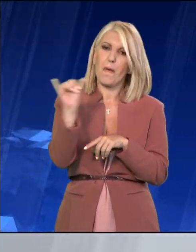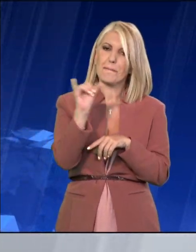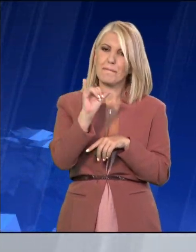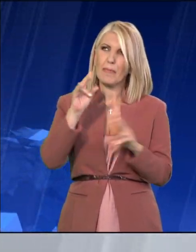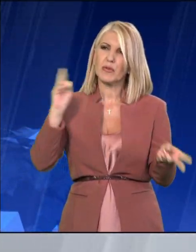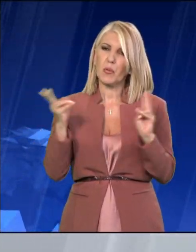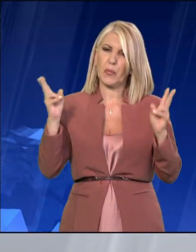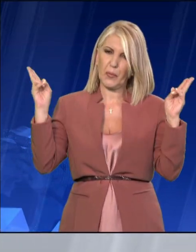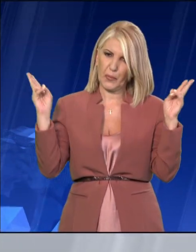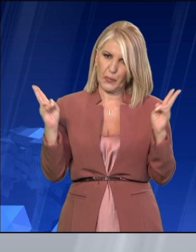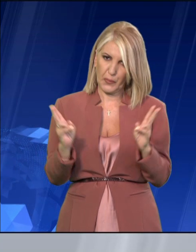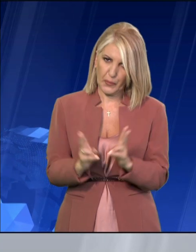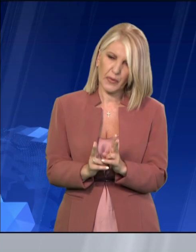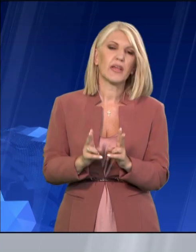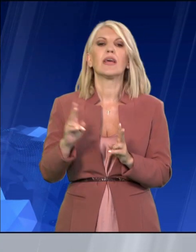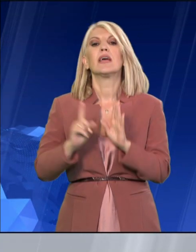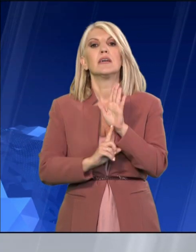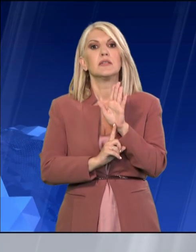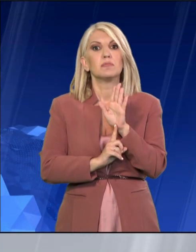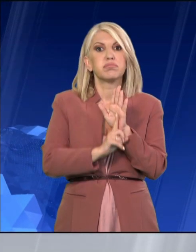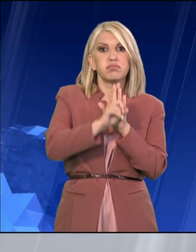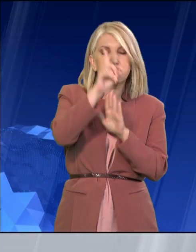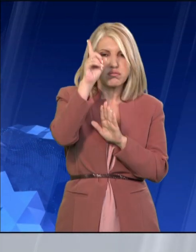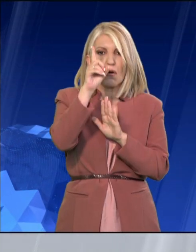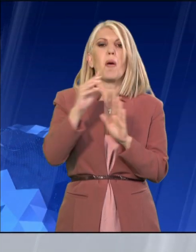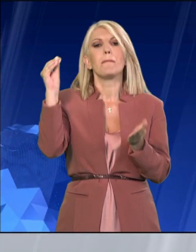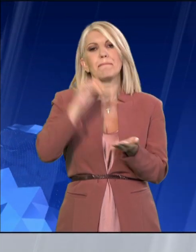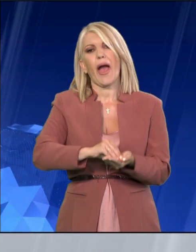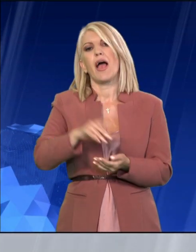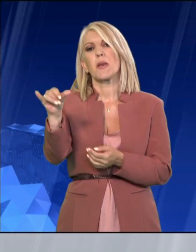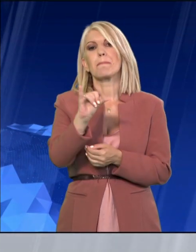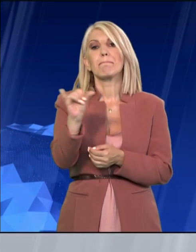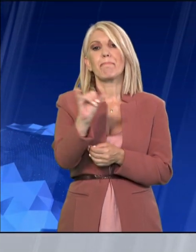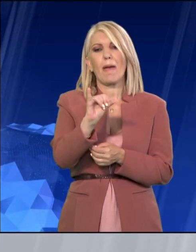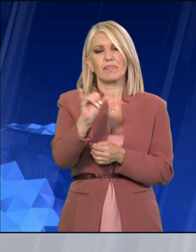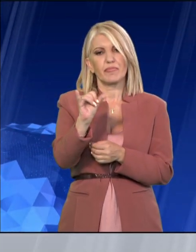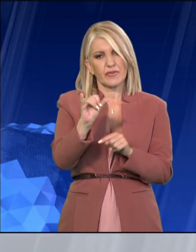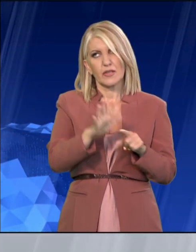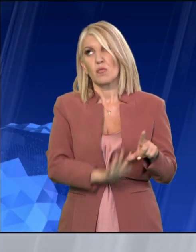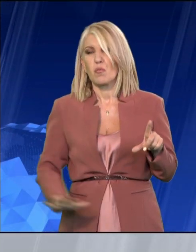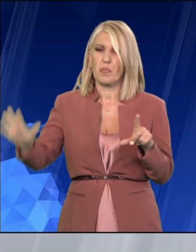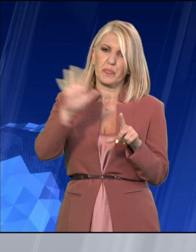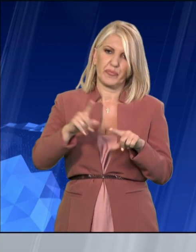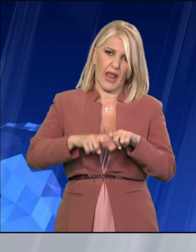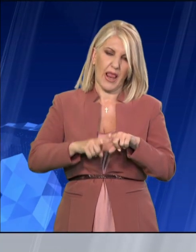θερμοκρασία θα αρχίσει να ανεβαίνει και νέα θερμική έξαρση θα γίνει αισθητή στις περισσότερες περιοχές της χώρας.